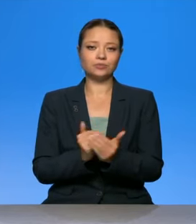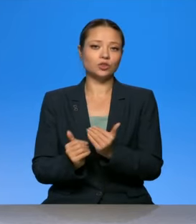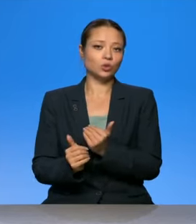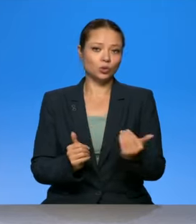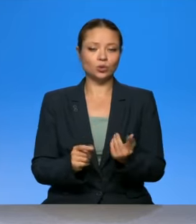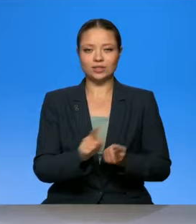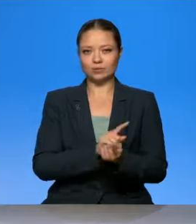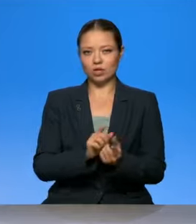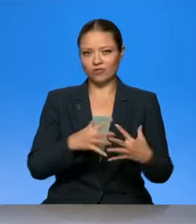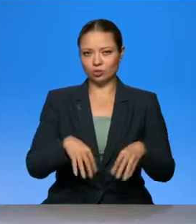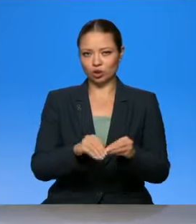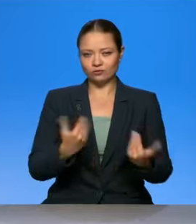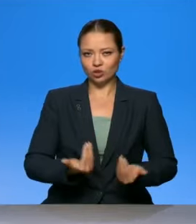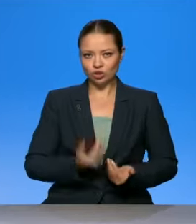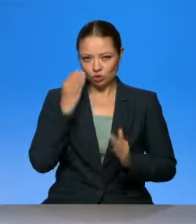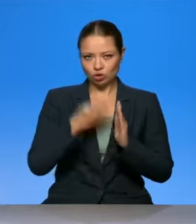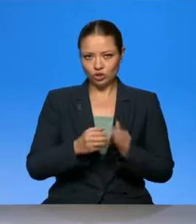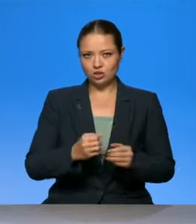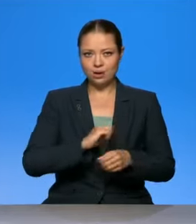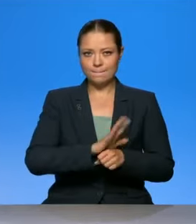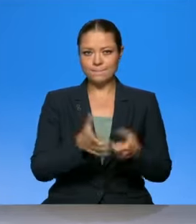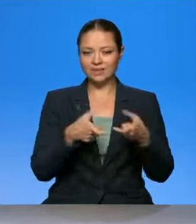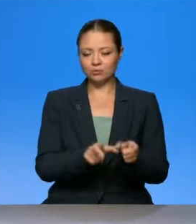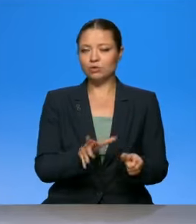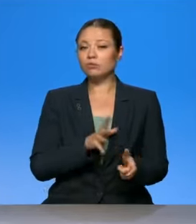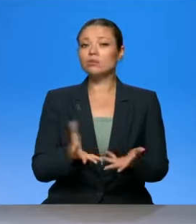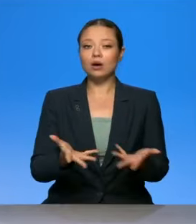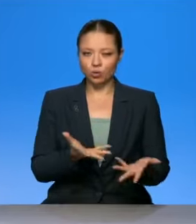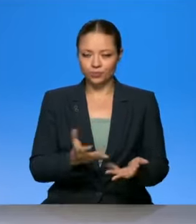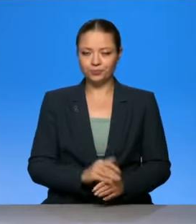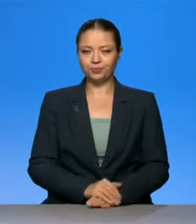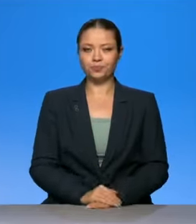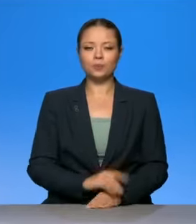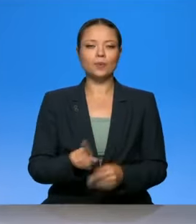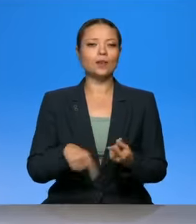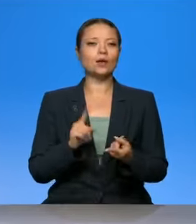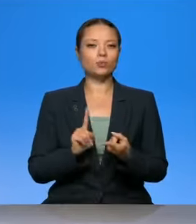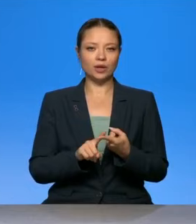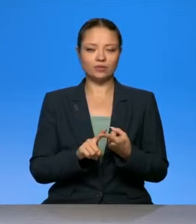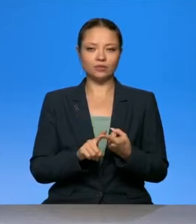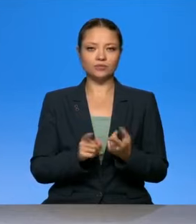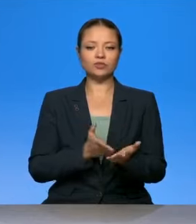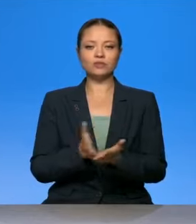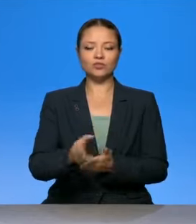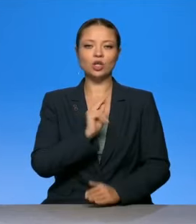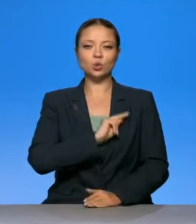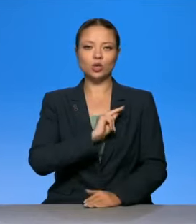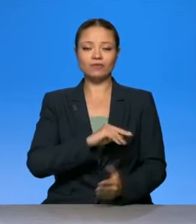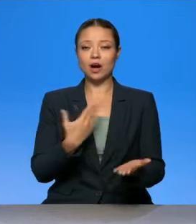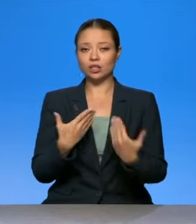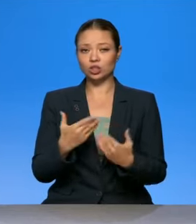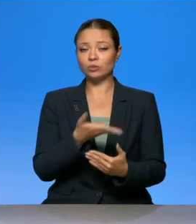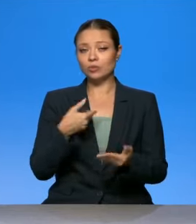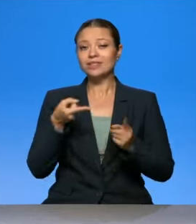общественной жизни с точки зрения пандемии? Ну, во-первых, в сфере трудовых отношений мы действительно